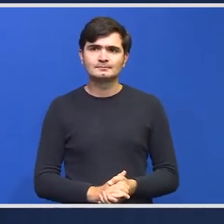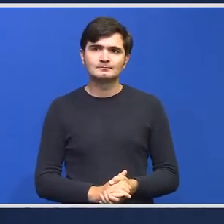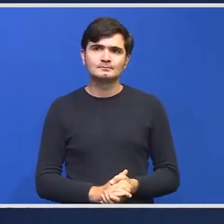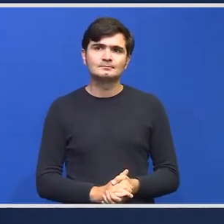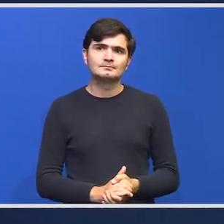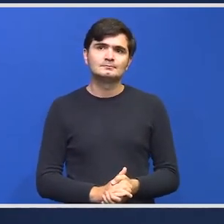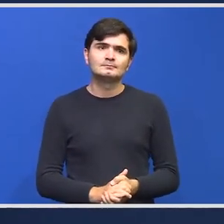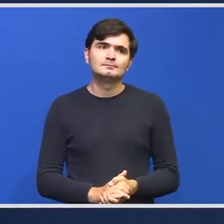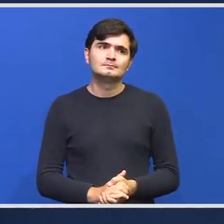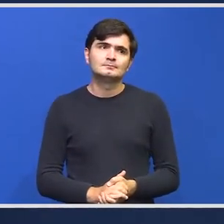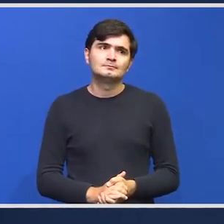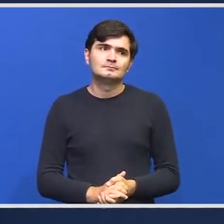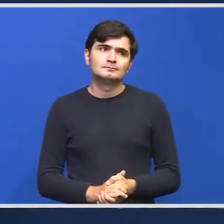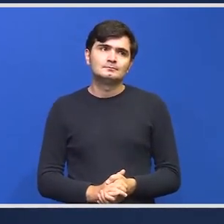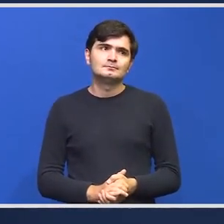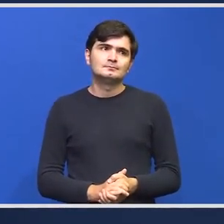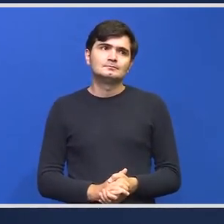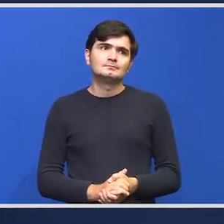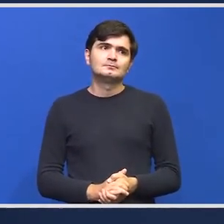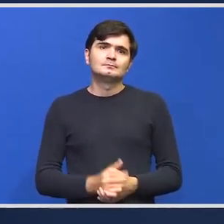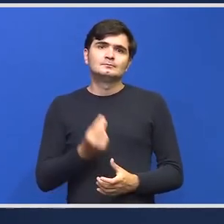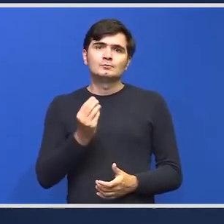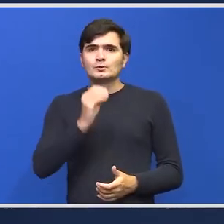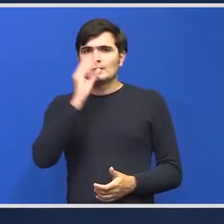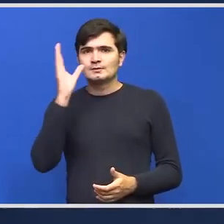mulțumesc și eu Marganițu Alef News